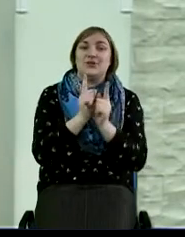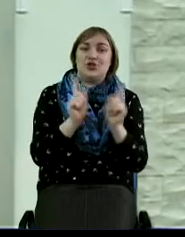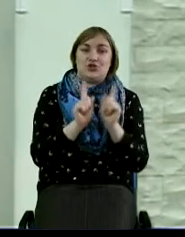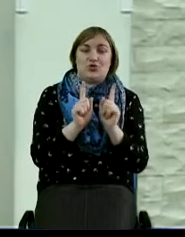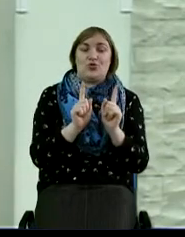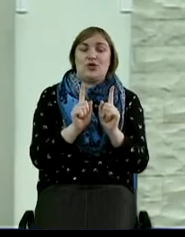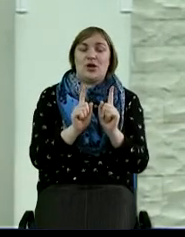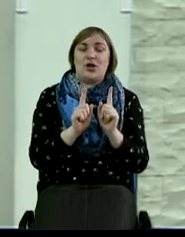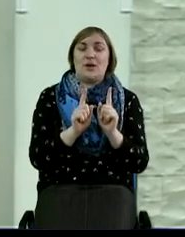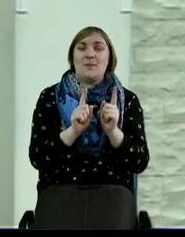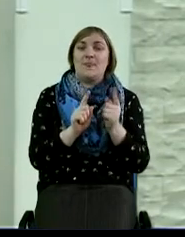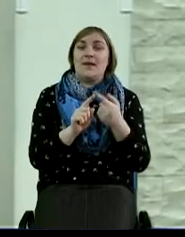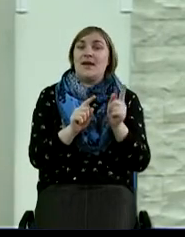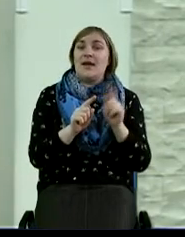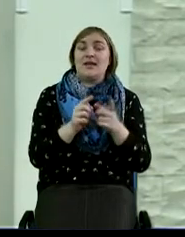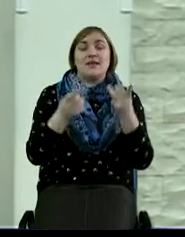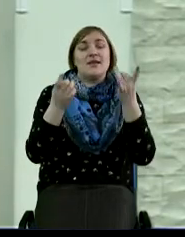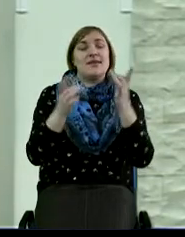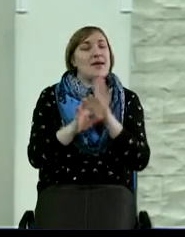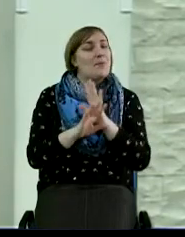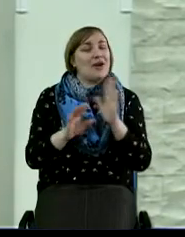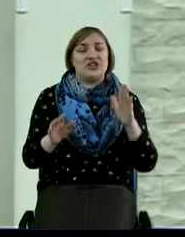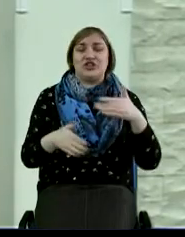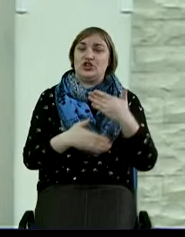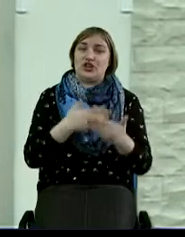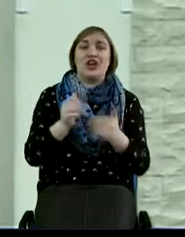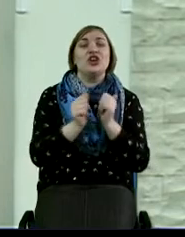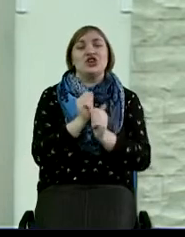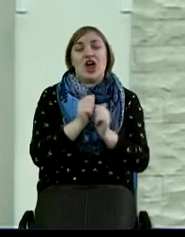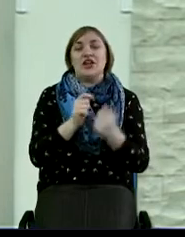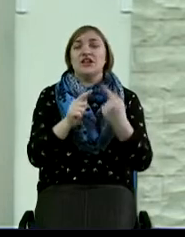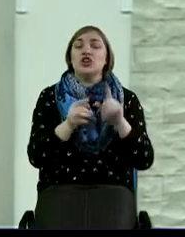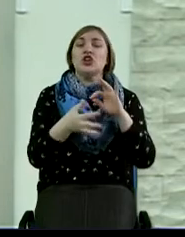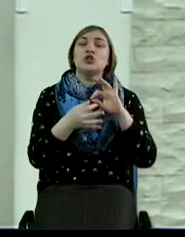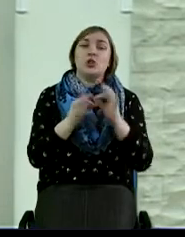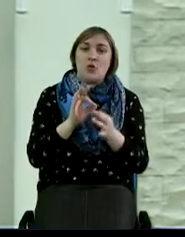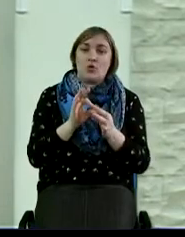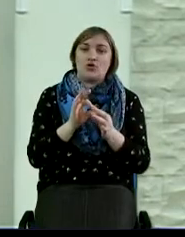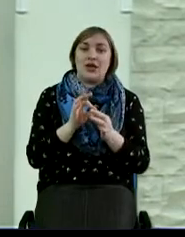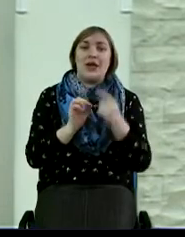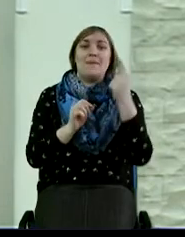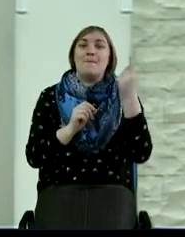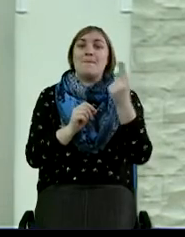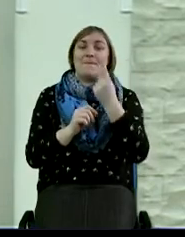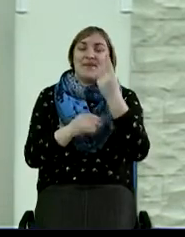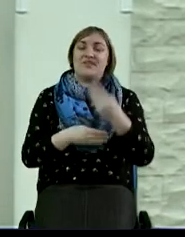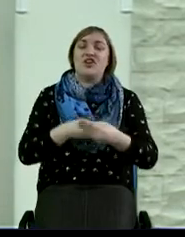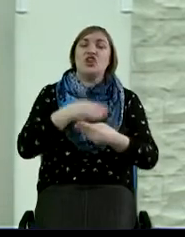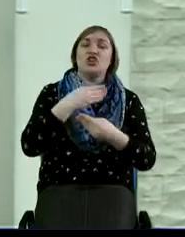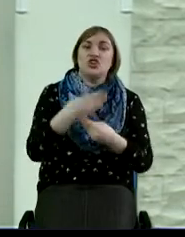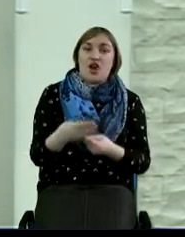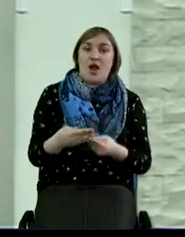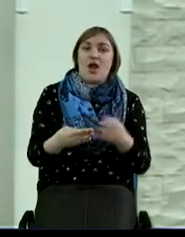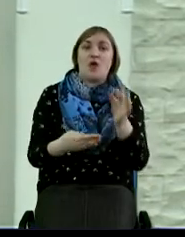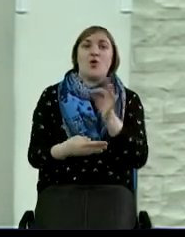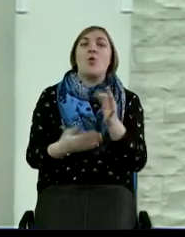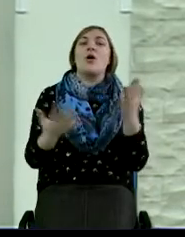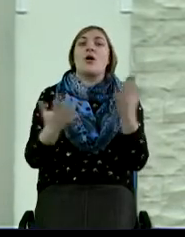Единственный вопрос, что это непростые шаги, порой это очень сложные шаги. И первый шаг, о котором я хотел бы вам сказать,